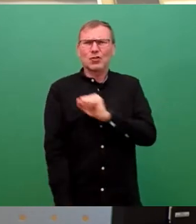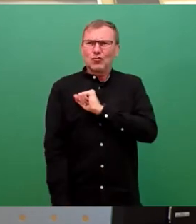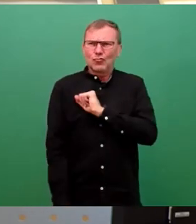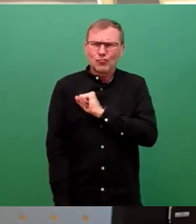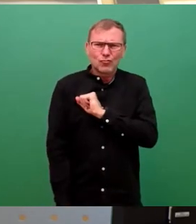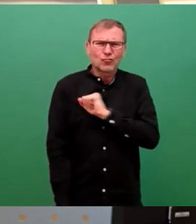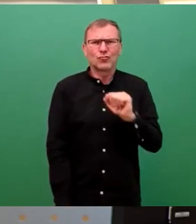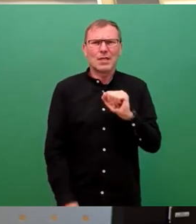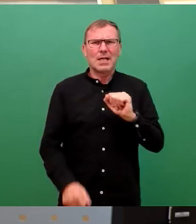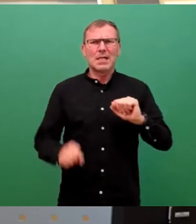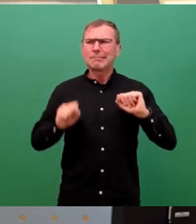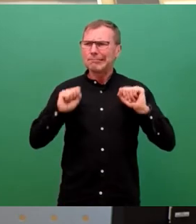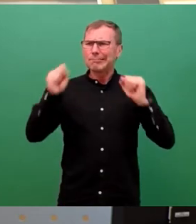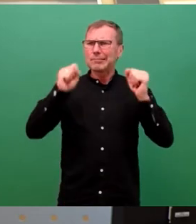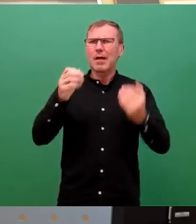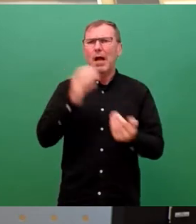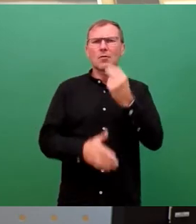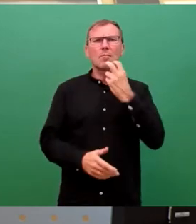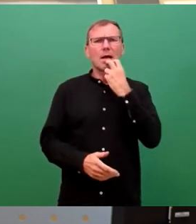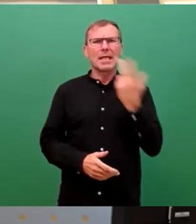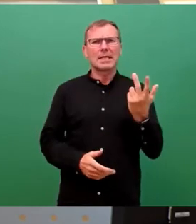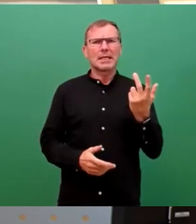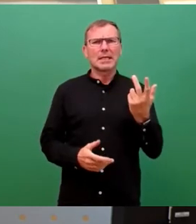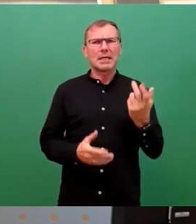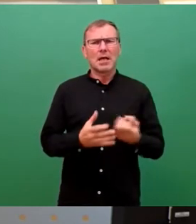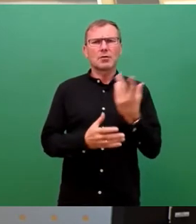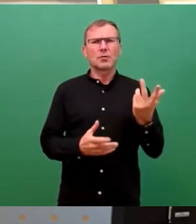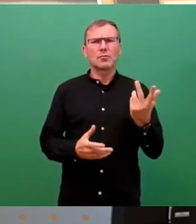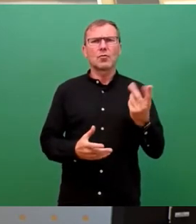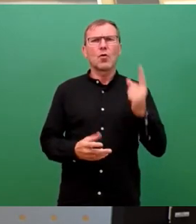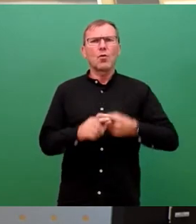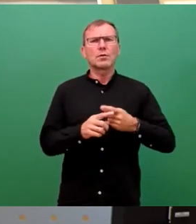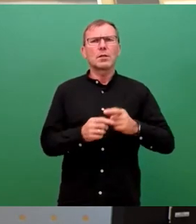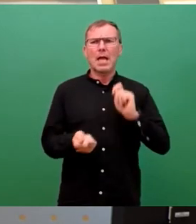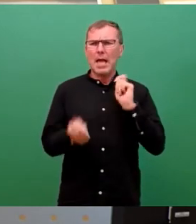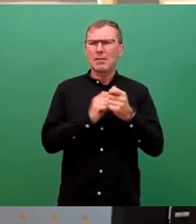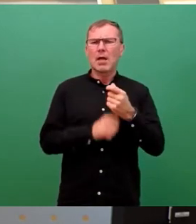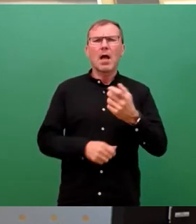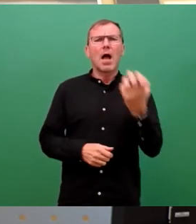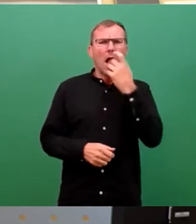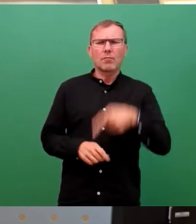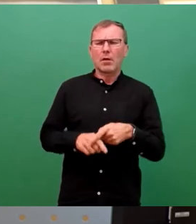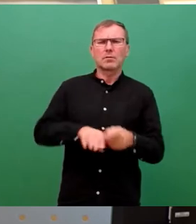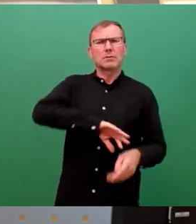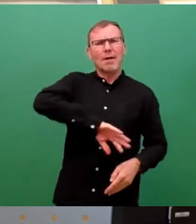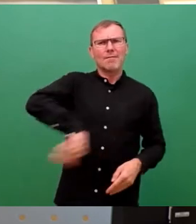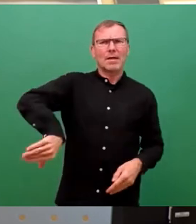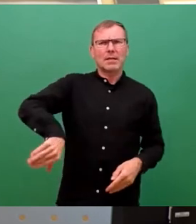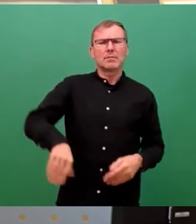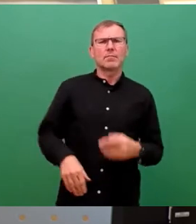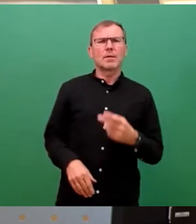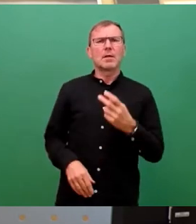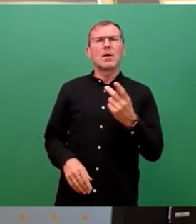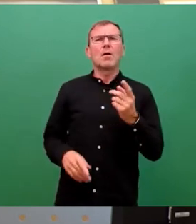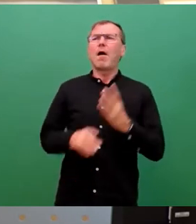Stromerzeugung aus erneuerbaren Energien und zur raschenden Substitution von Erdgas in der